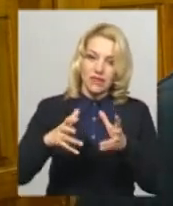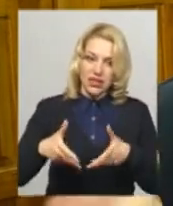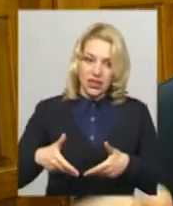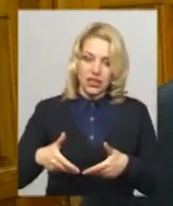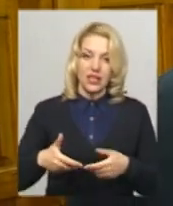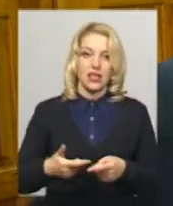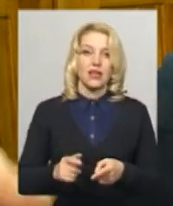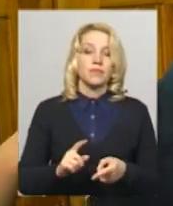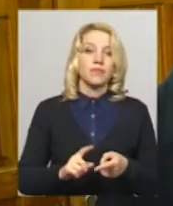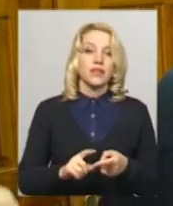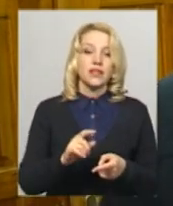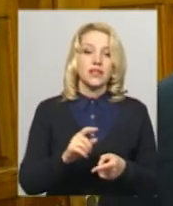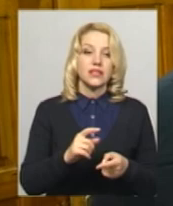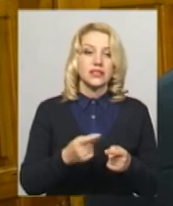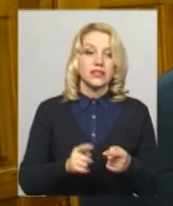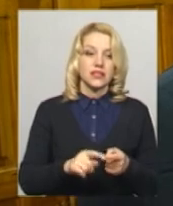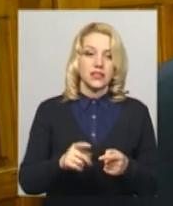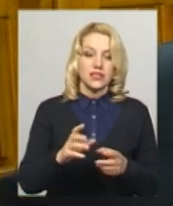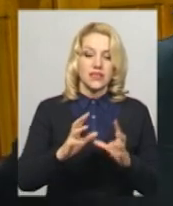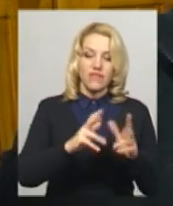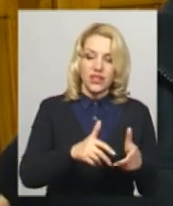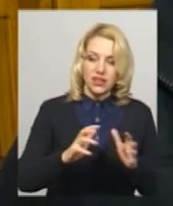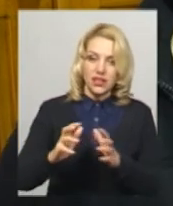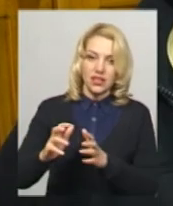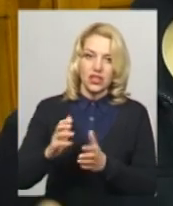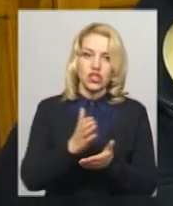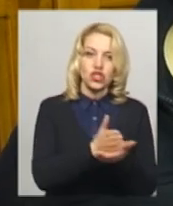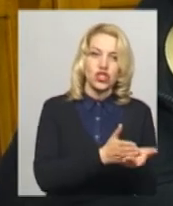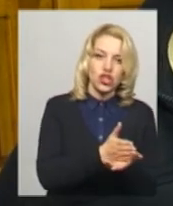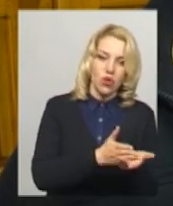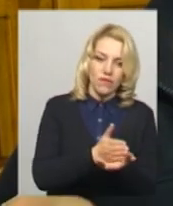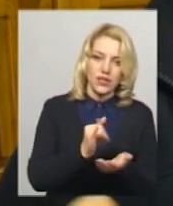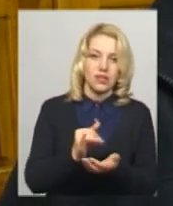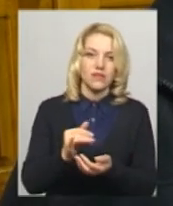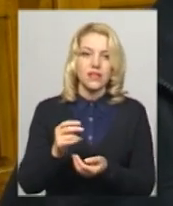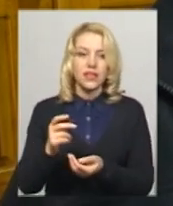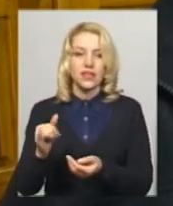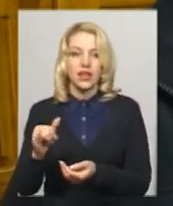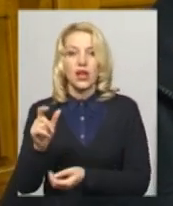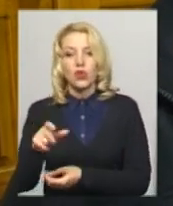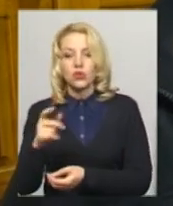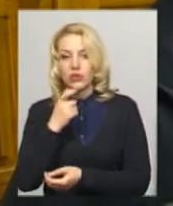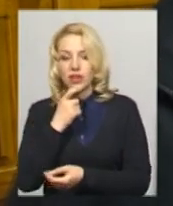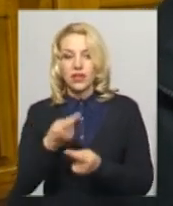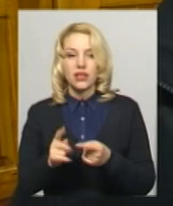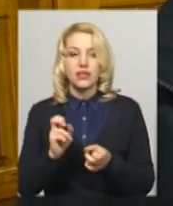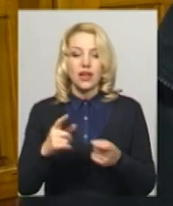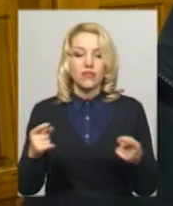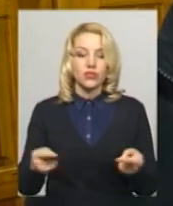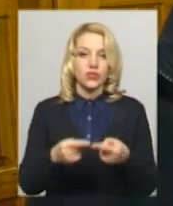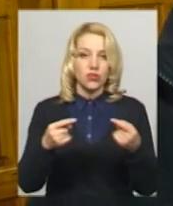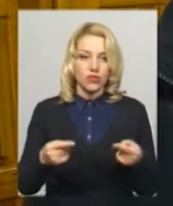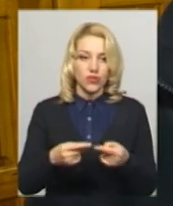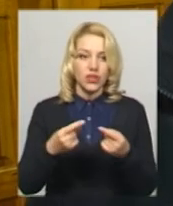якому він живе, і світ оцих чиновників, і як вони стикаються на оцьому конфлікті, і будується, і